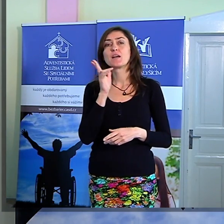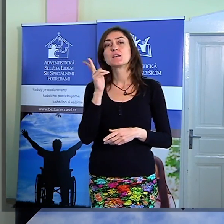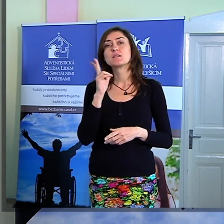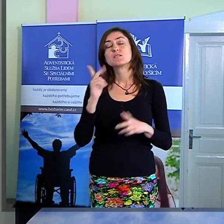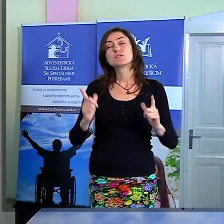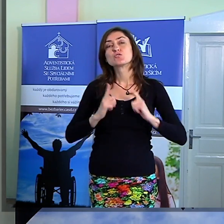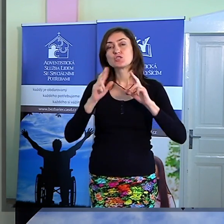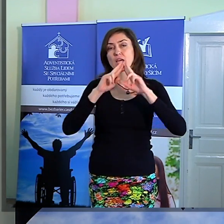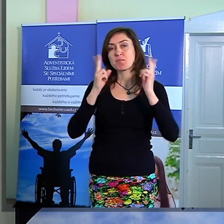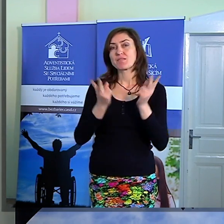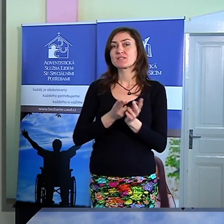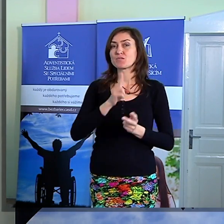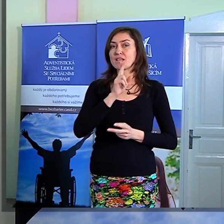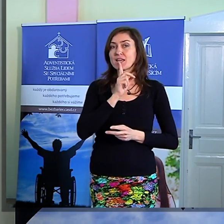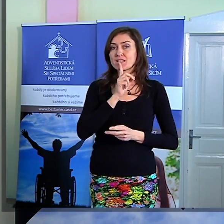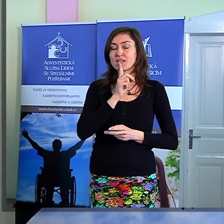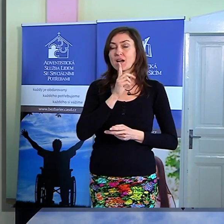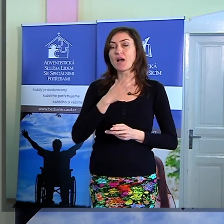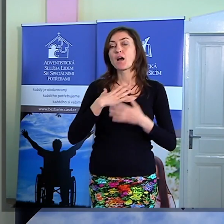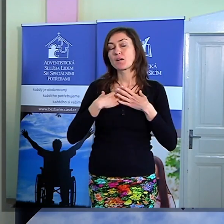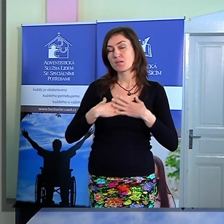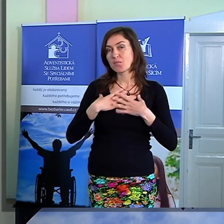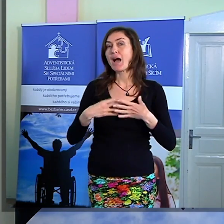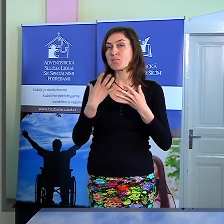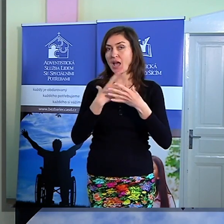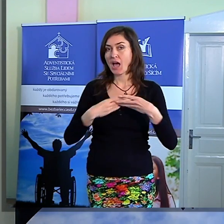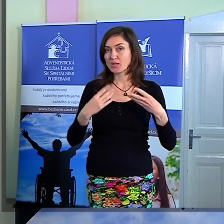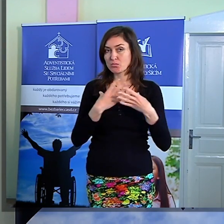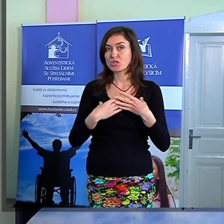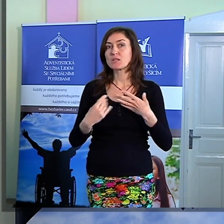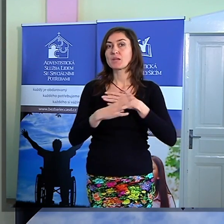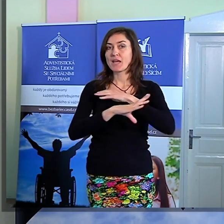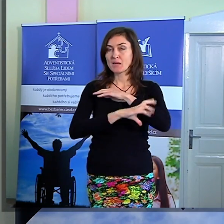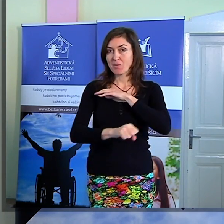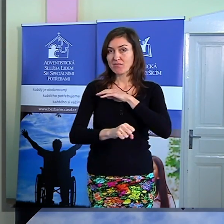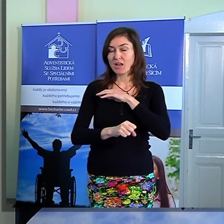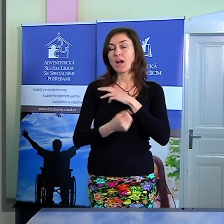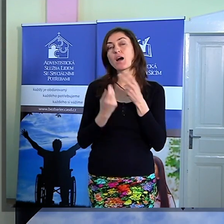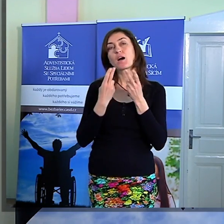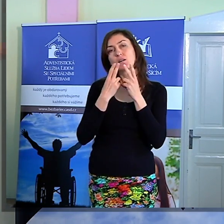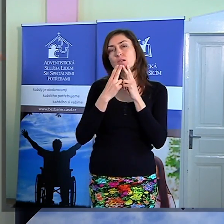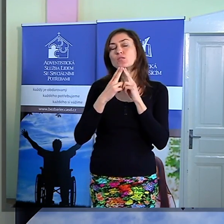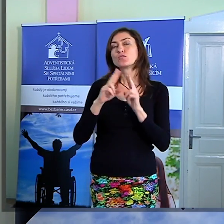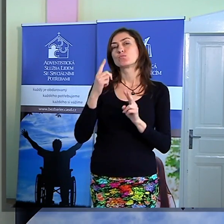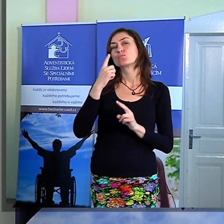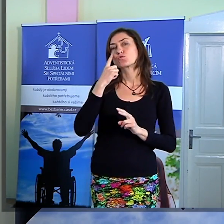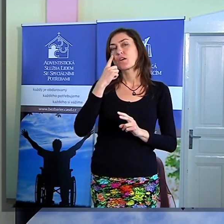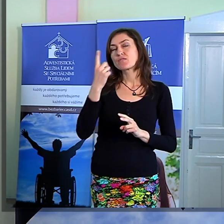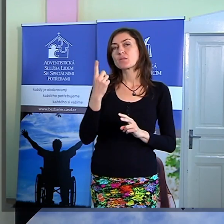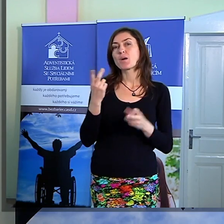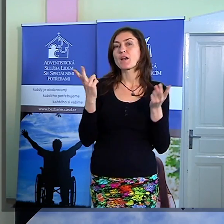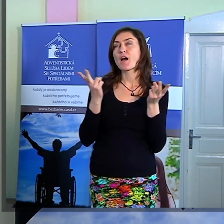ticha. Mám rád příběhy Apoštola Pavla. Apoštol Pavel může vypadat zdánlivě jako